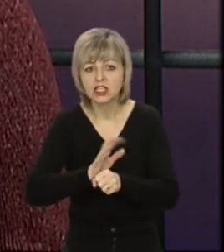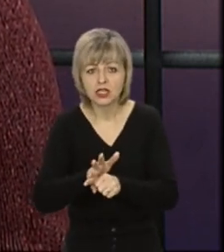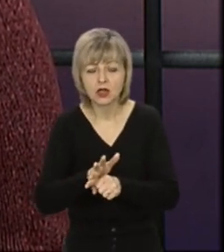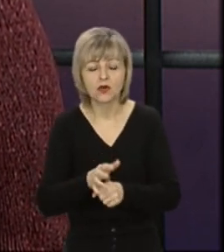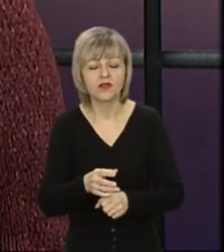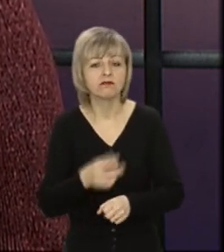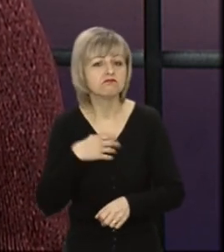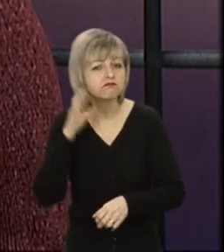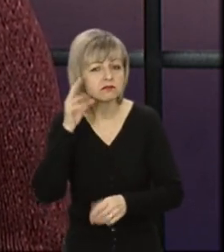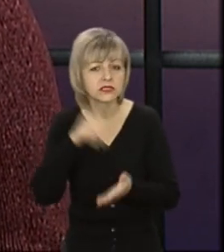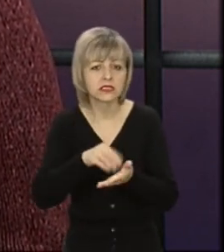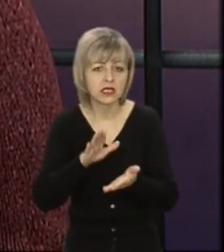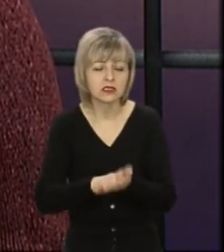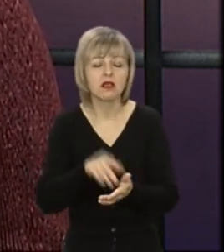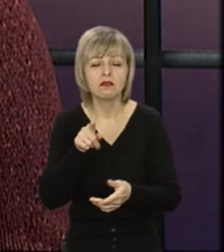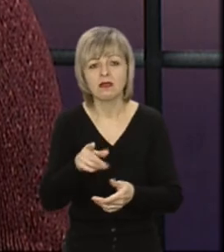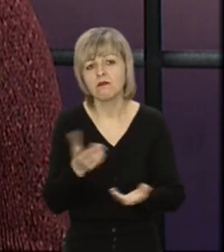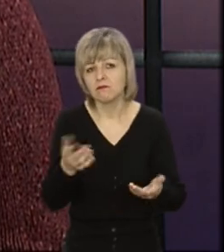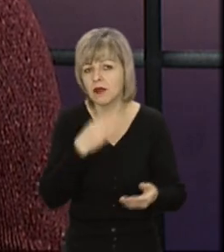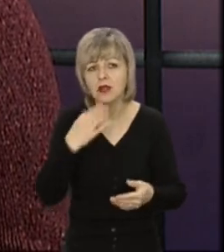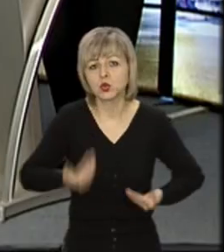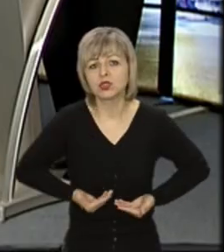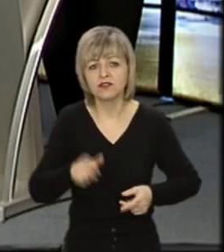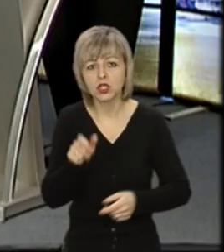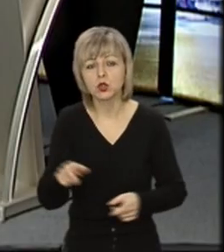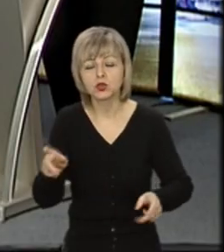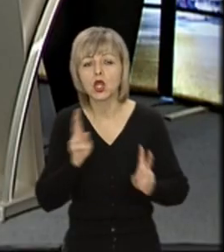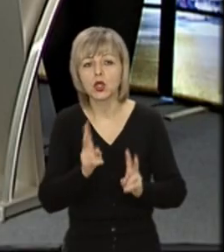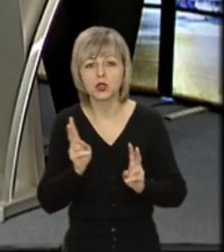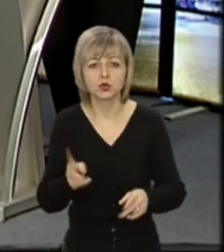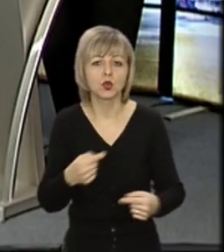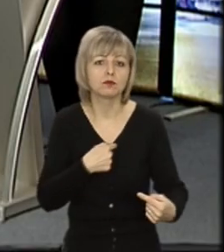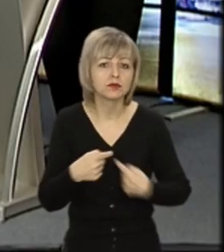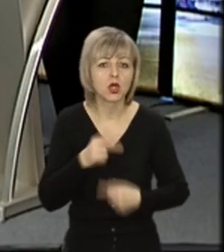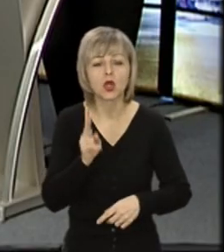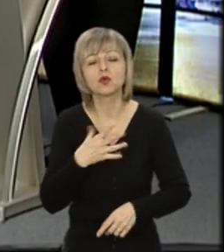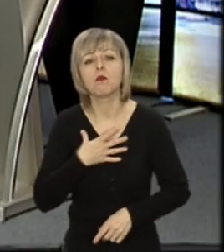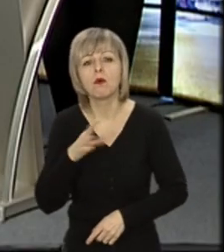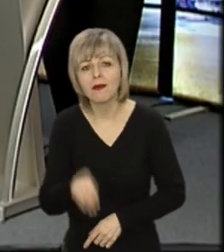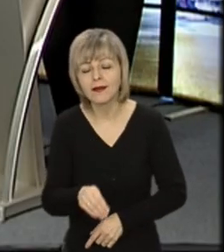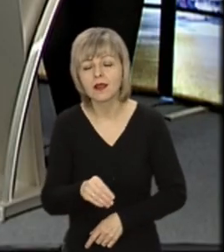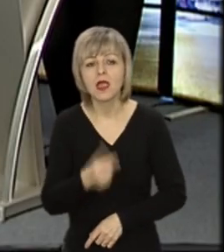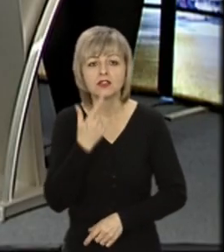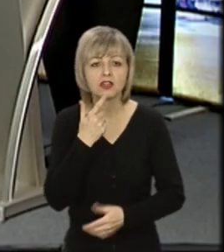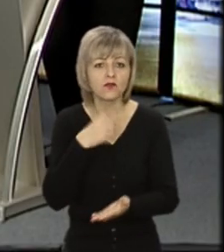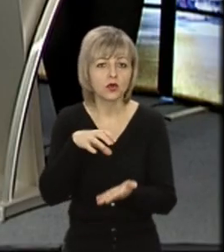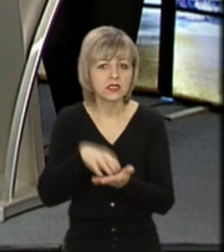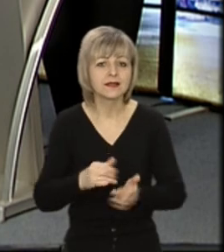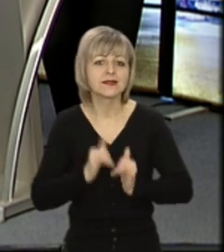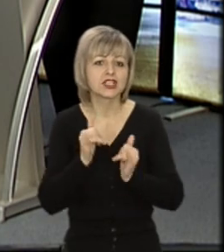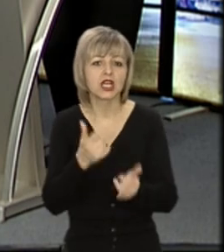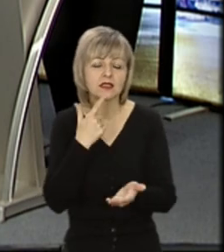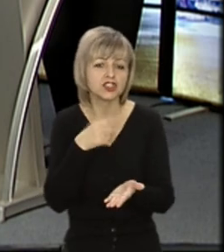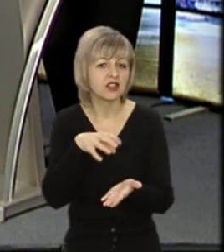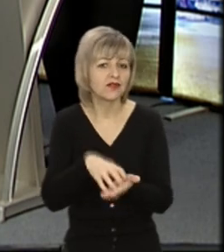статистичних даних, за статистикою стоять живі люди, які постраждали, які мають ускладнення, які померли. Тому «червона зона» ради «червоної